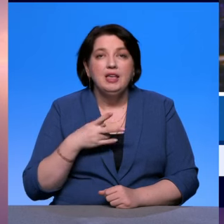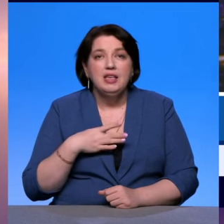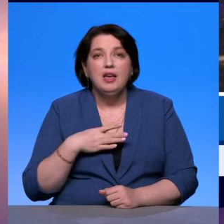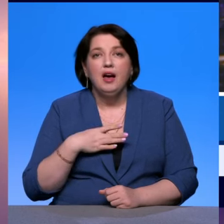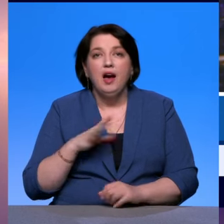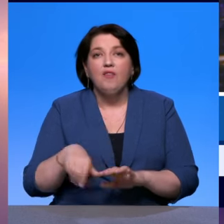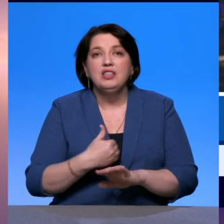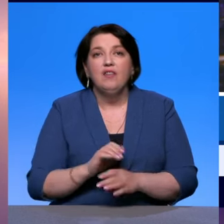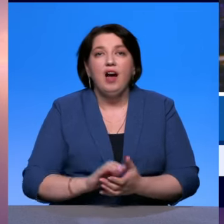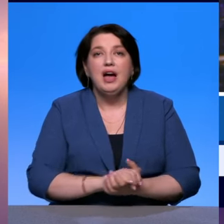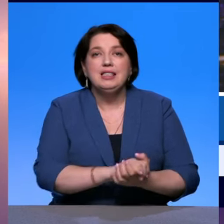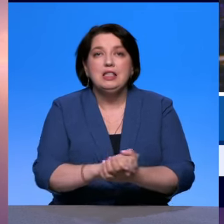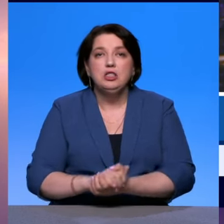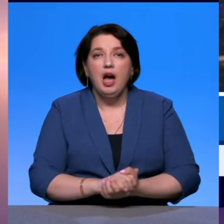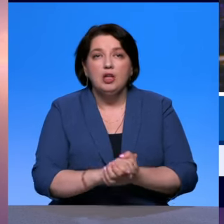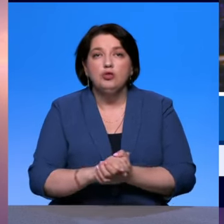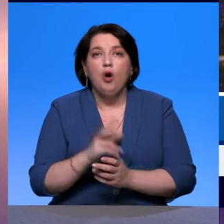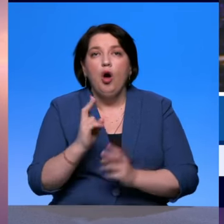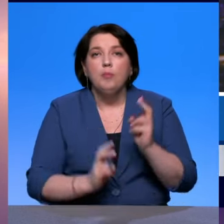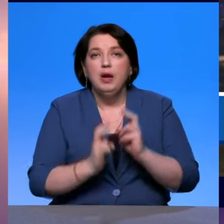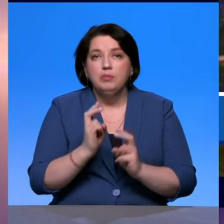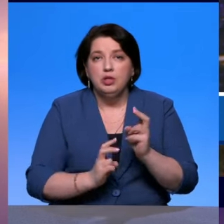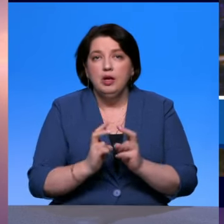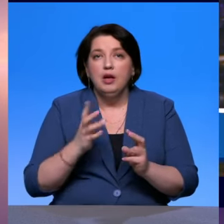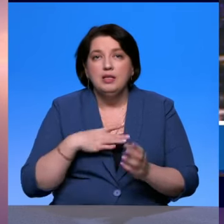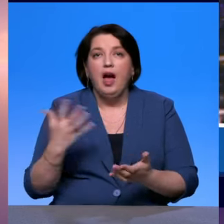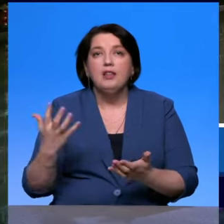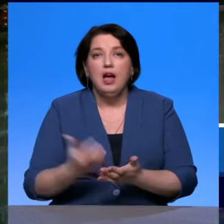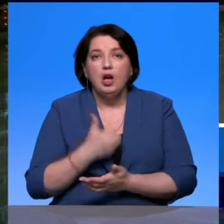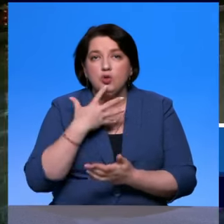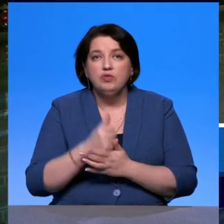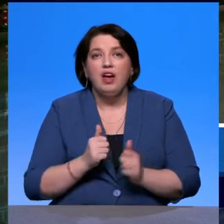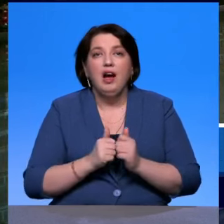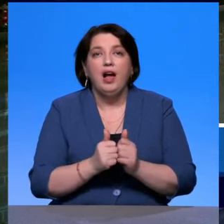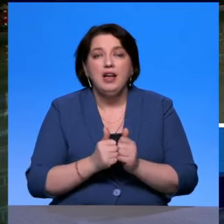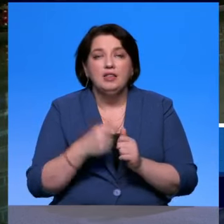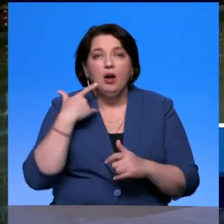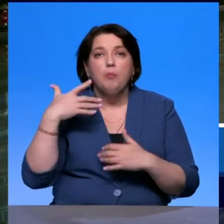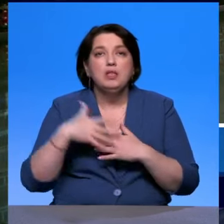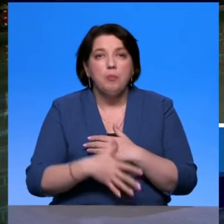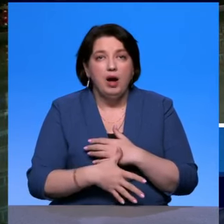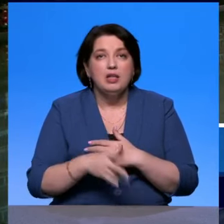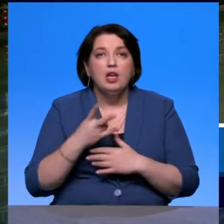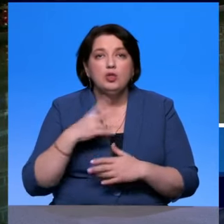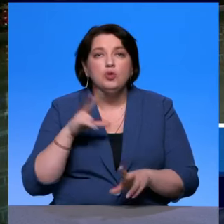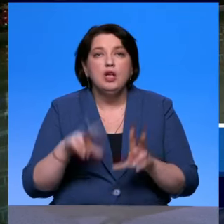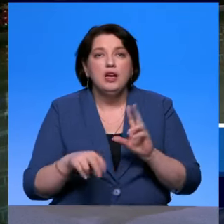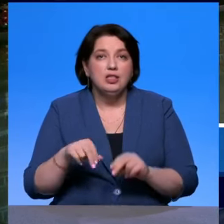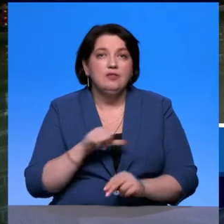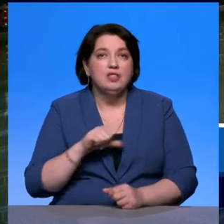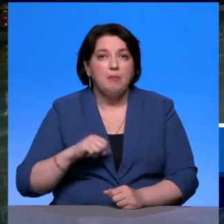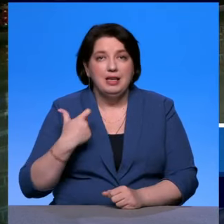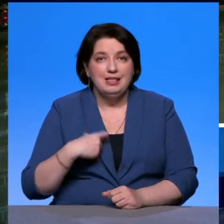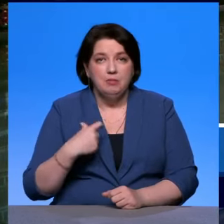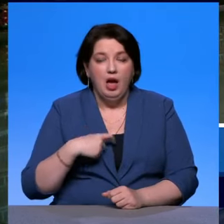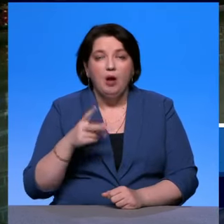ассоциацию промышленников, я очень рад тому, что я нахожу в своих коллегах понимание, и нужно рассчитывать в первую очередь на самих себя. Можно сколько угодно